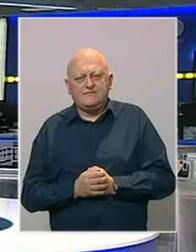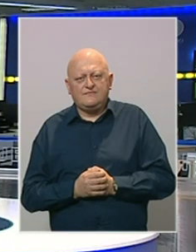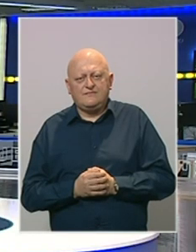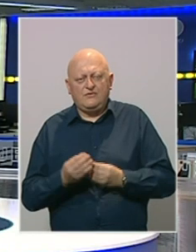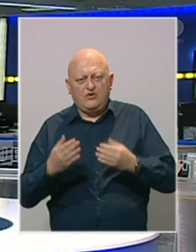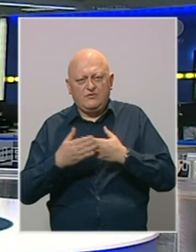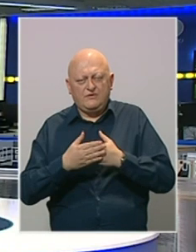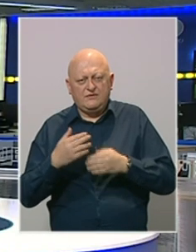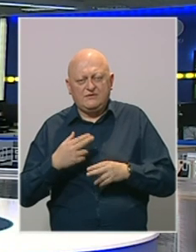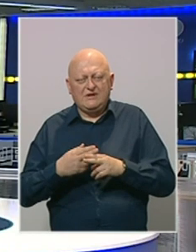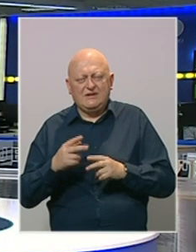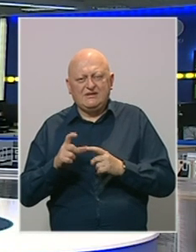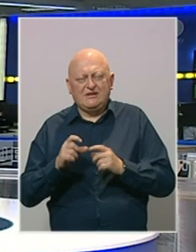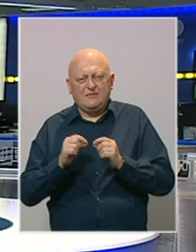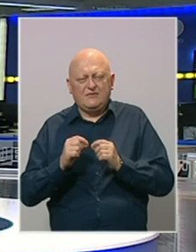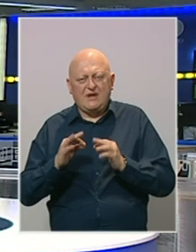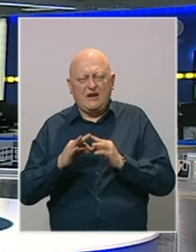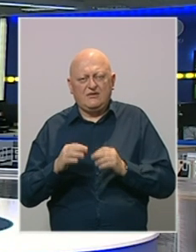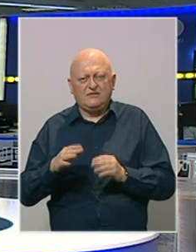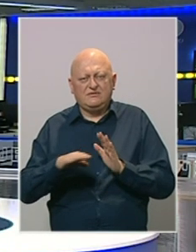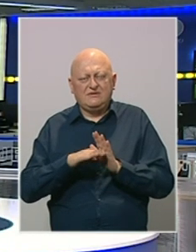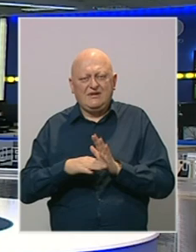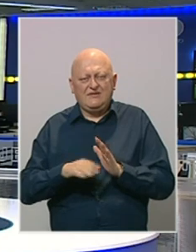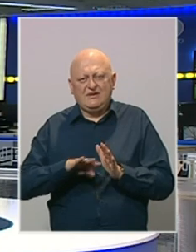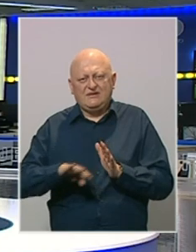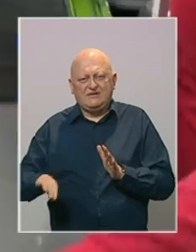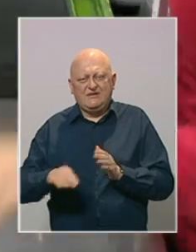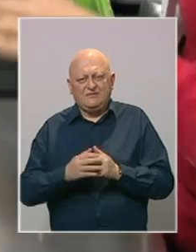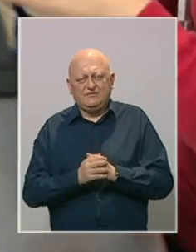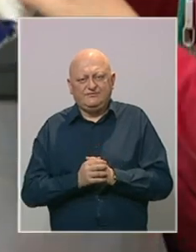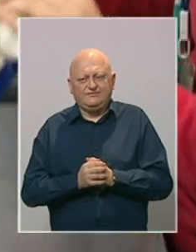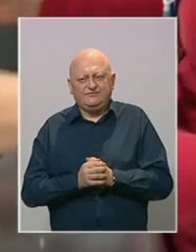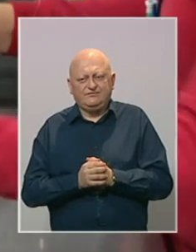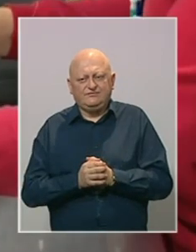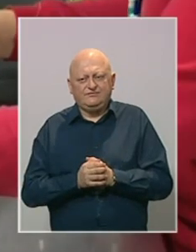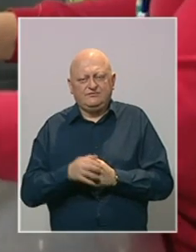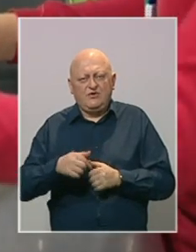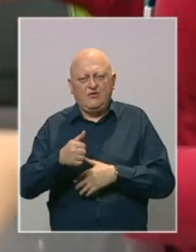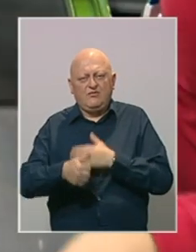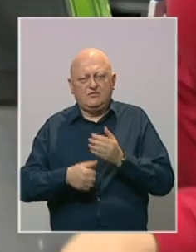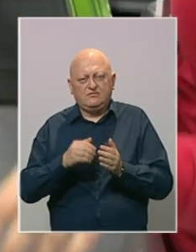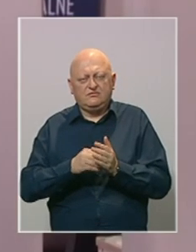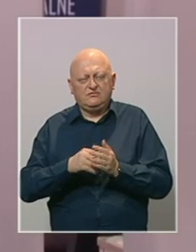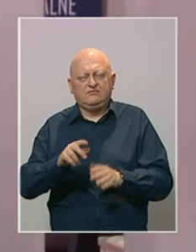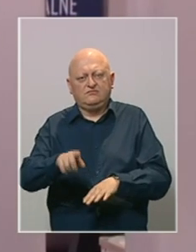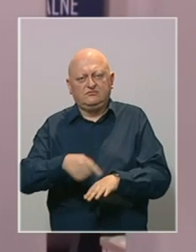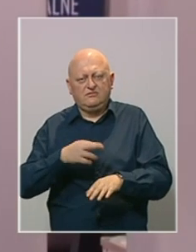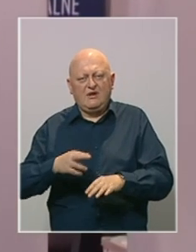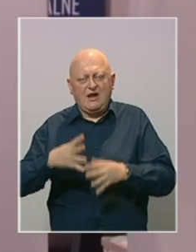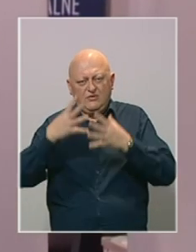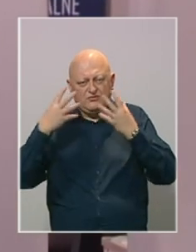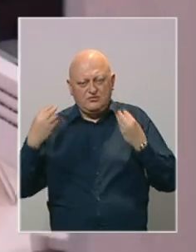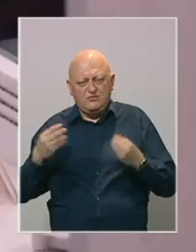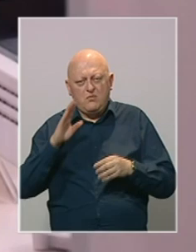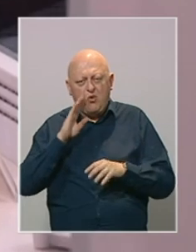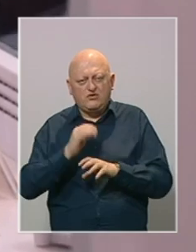Dobro večer, moj ime je Sanja Bagarič-Arnaut iz Dnevnika iz Bajamo. U ovoj godini trebao bi se nastaviti ekonomski oporovak